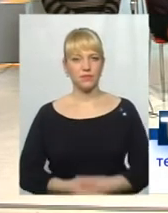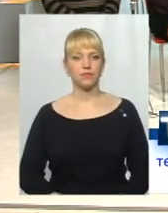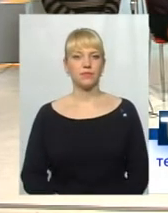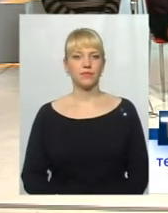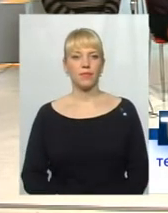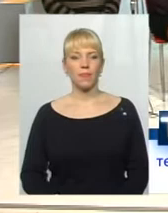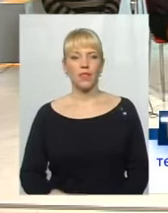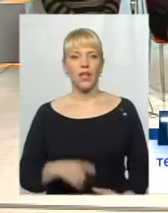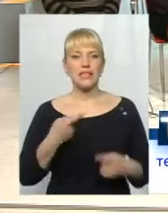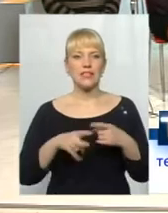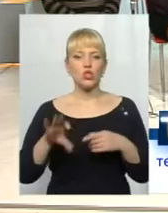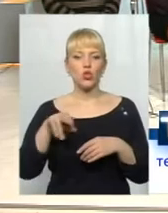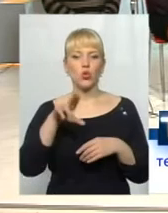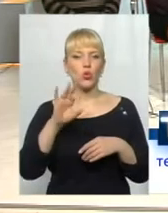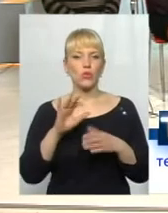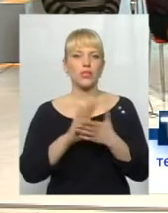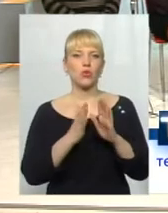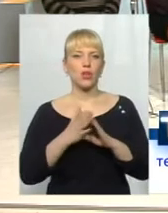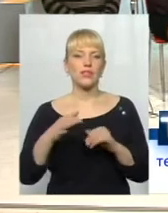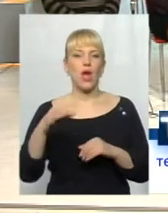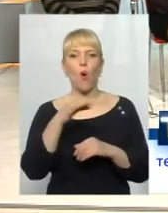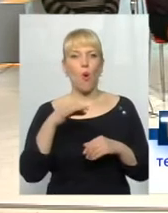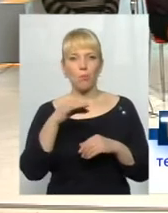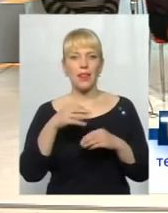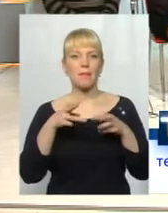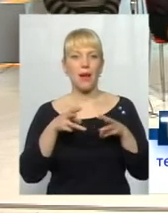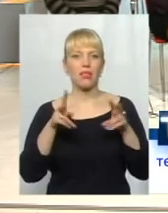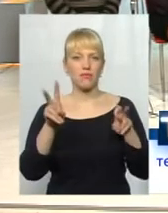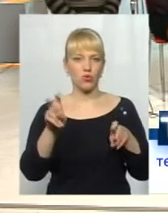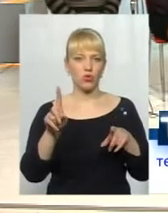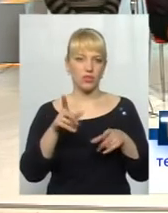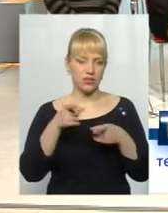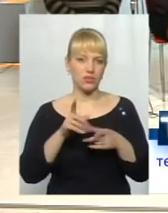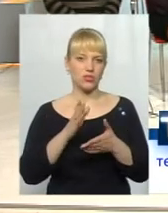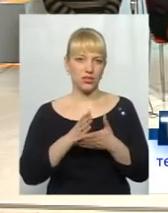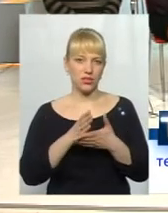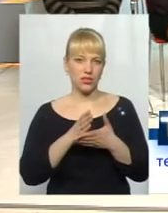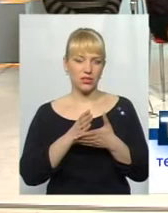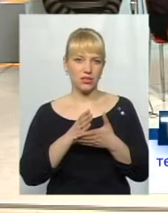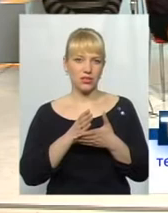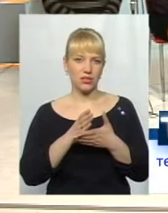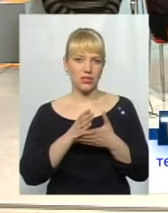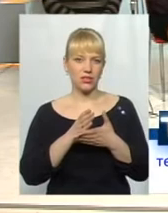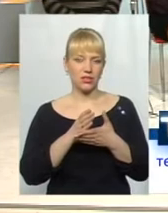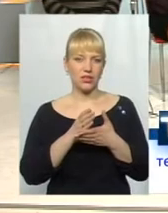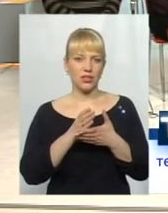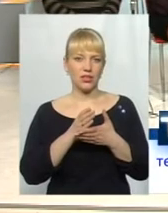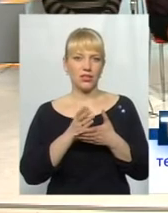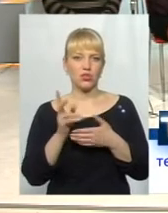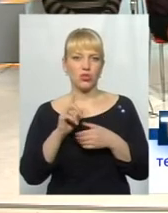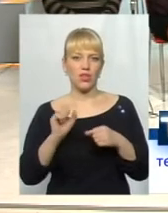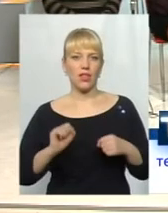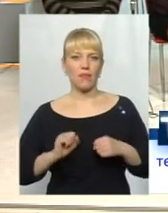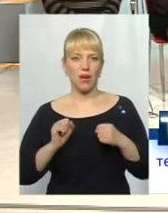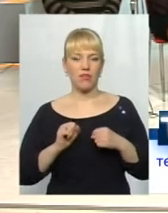Павлі, яка є вільна у доступі інфердя. Нас треба довести від того, що не допомагається